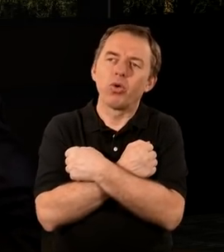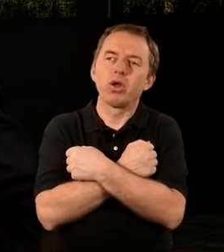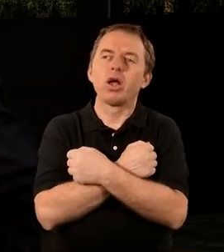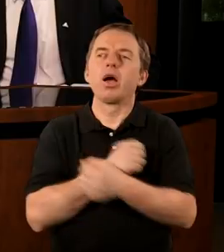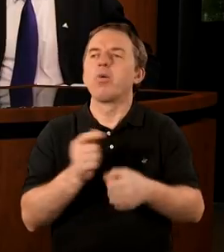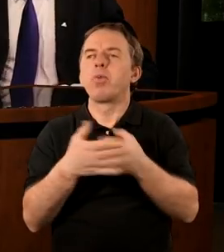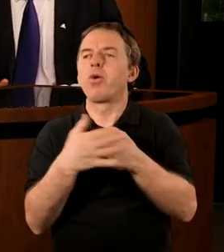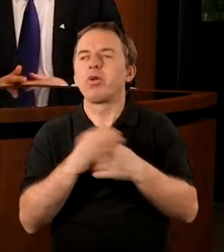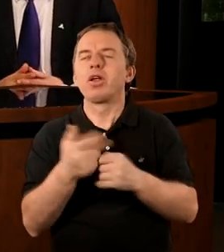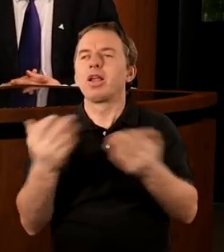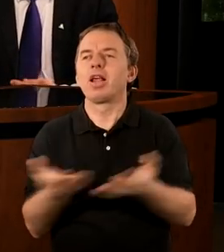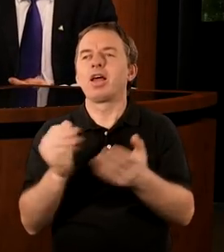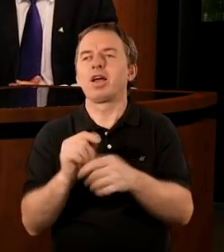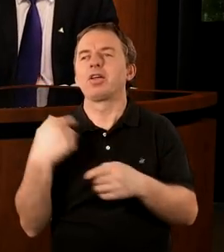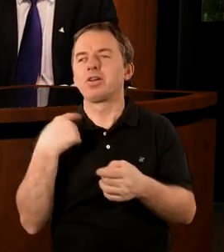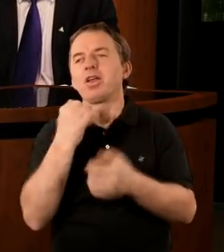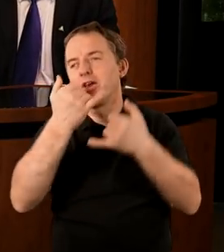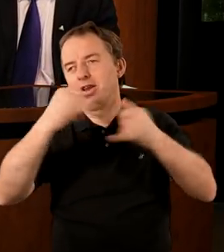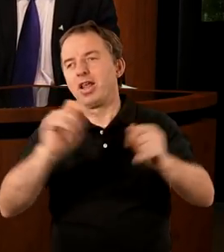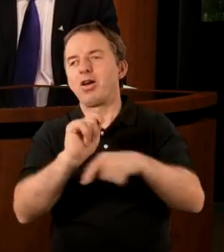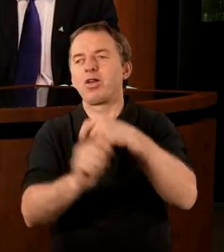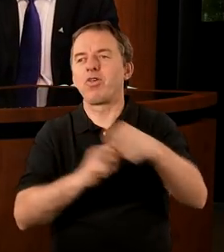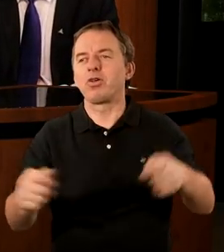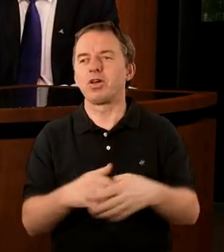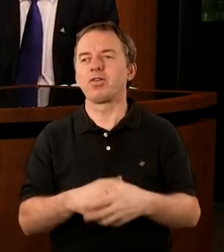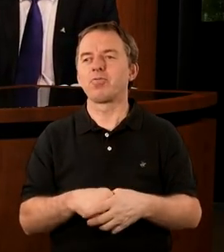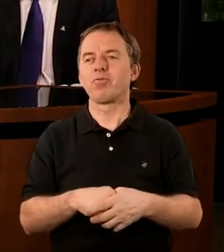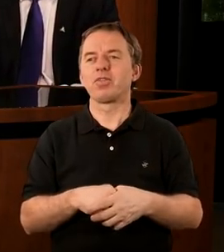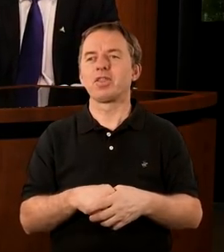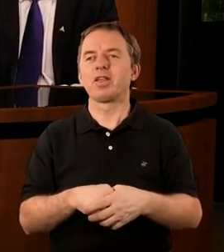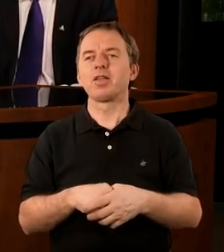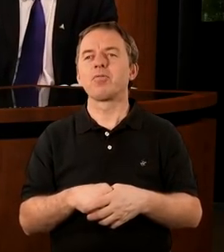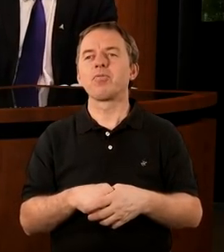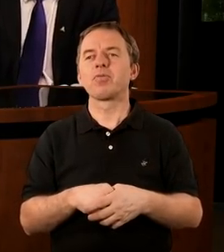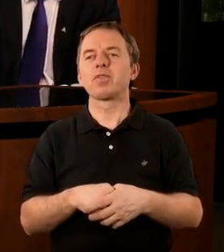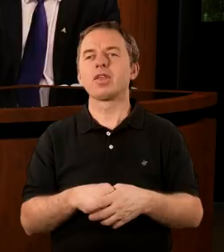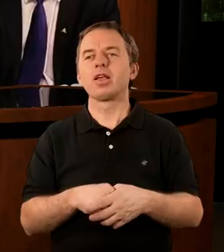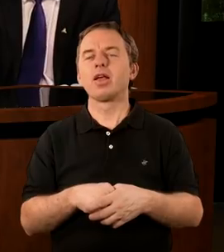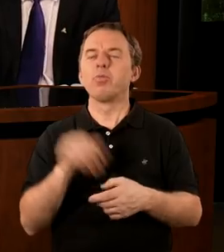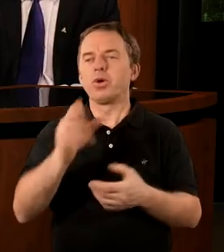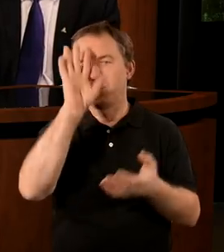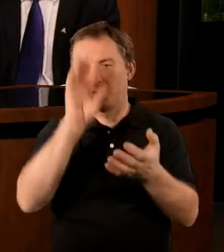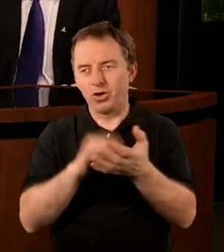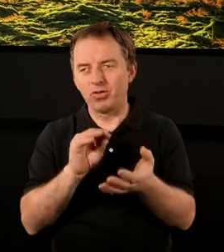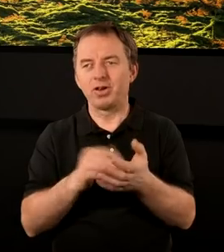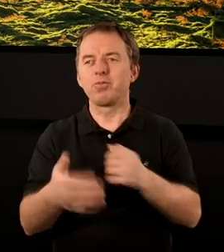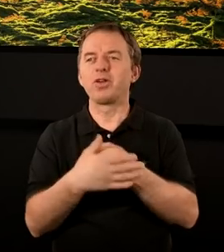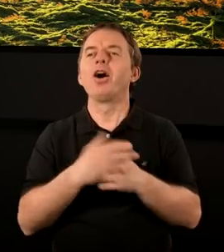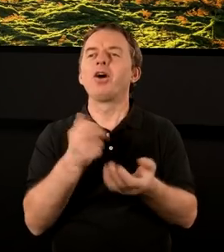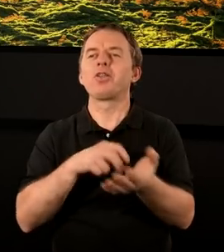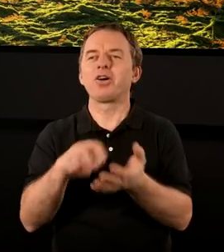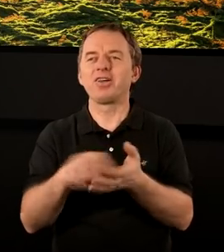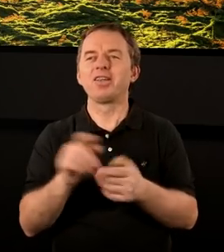małżeńska po dwudziestu latach wspólnego związku. To właśnie żartuję. To znaczy może jako doświadczony małż,